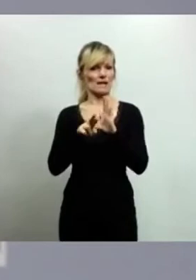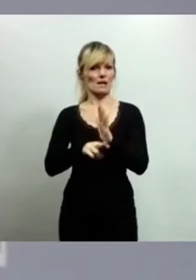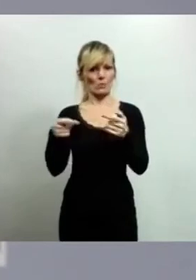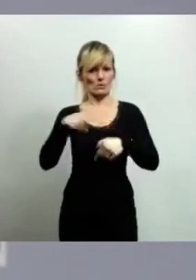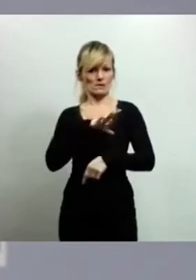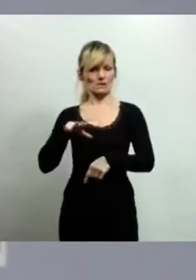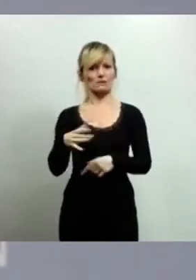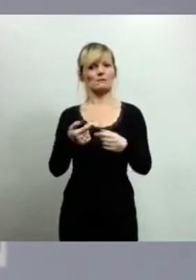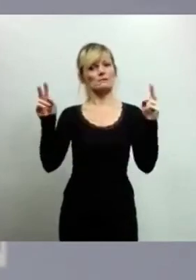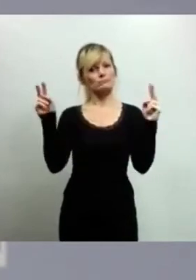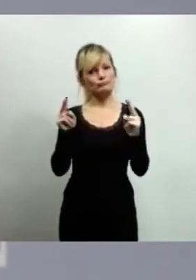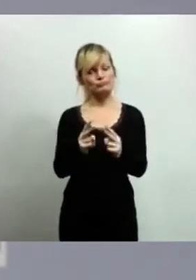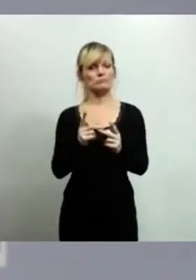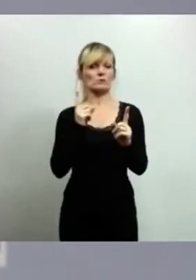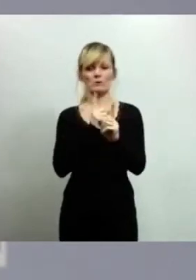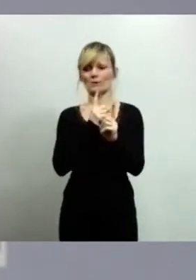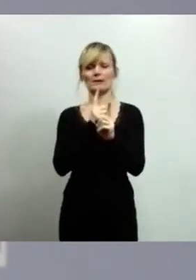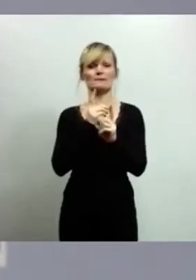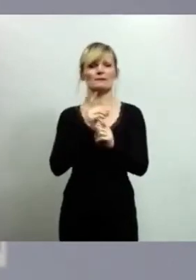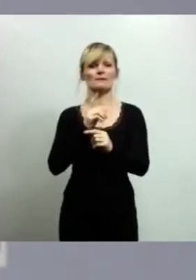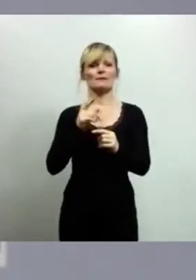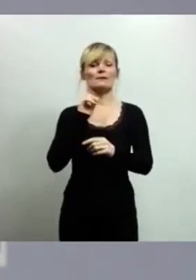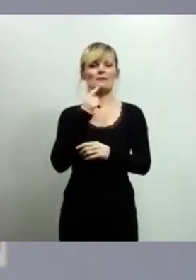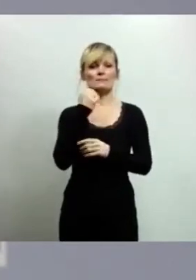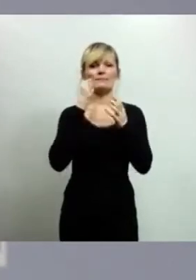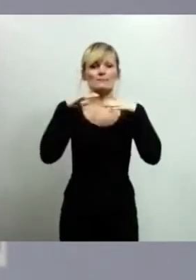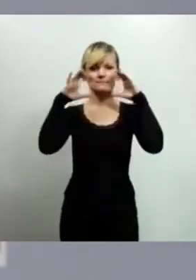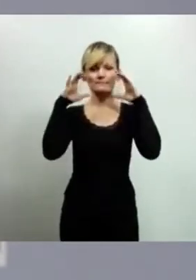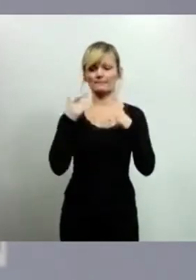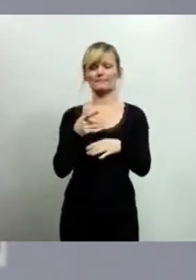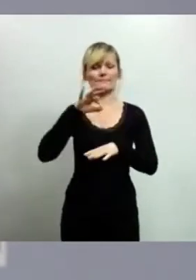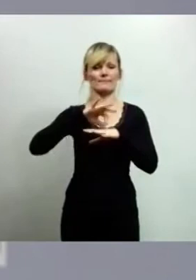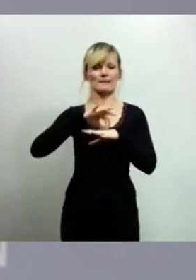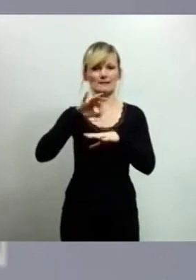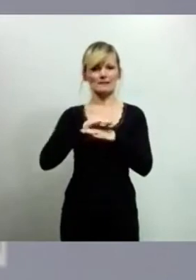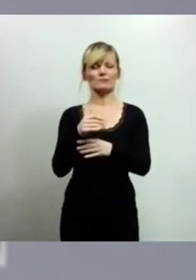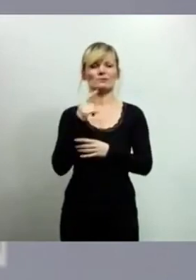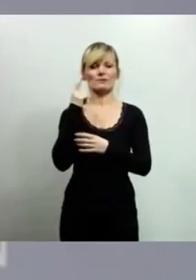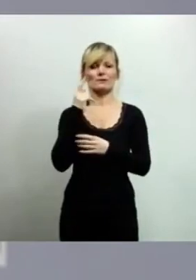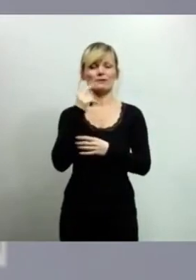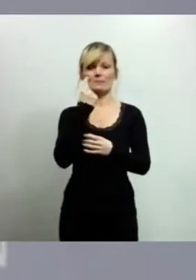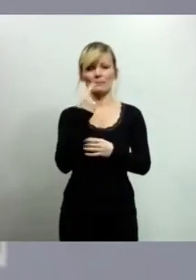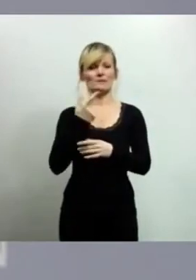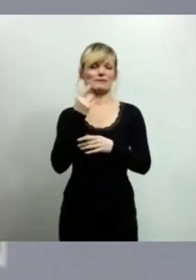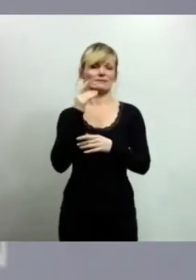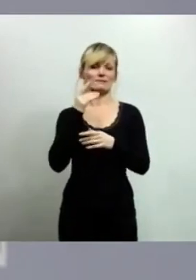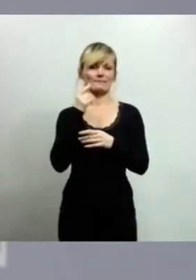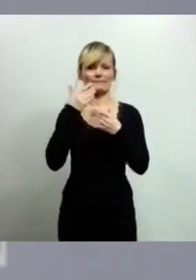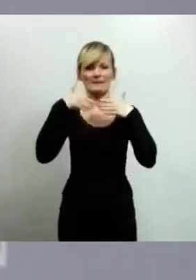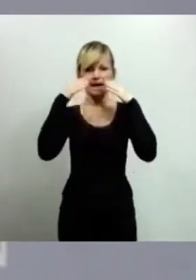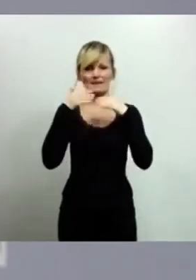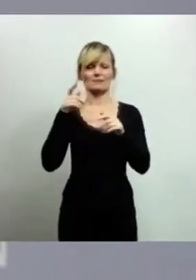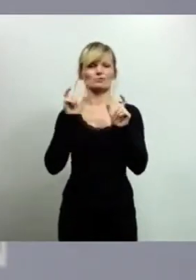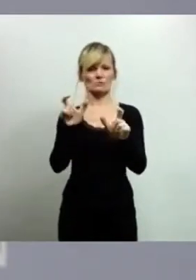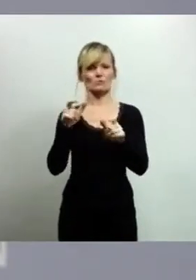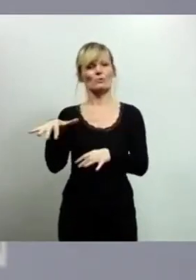Tragen der Mund-Nasen-Bedeckung, idealerweise medizinischer Mund-Nasen-Schutz. Überall dort, wo sich Menschen begegen, der Verzicht